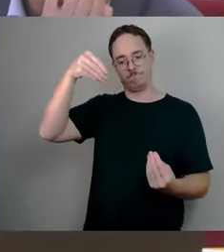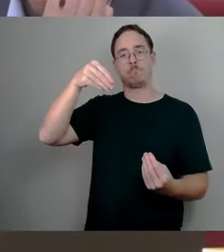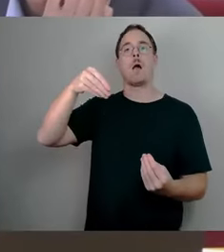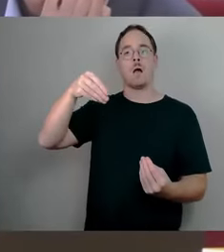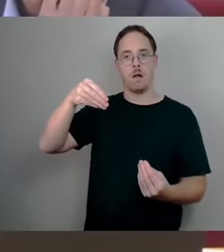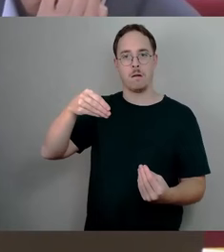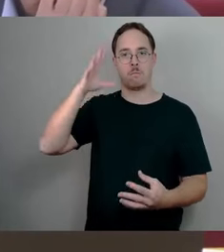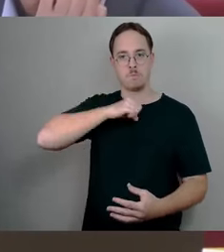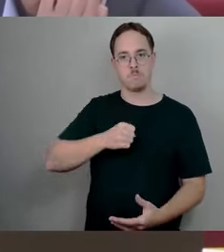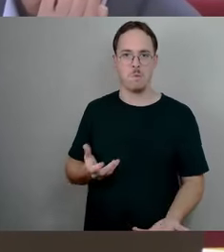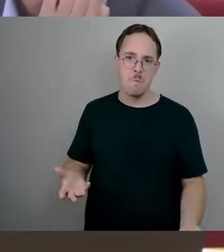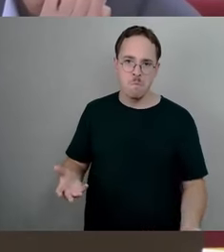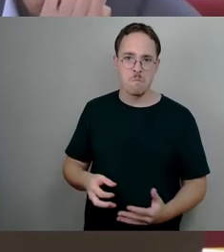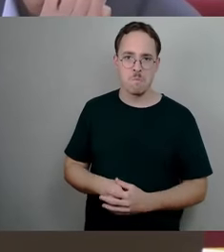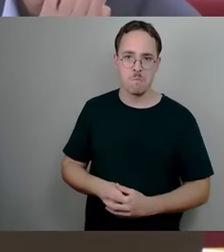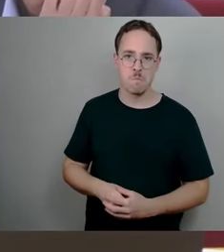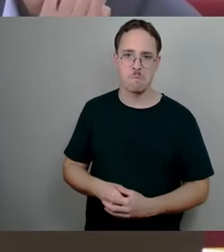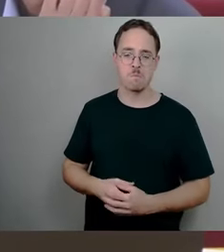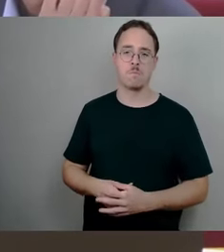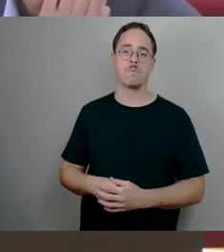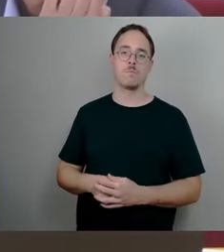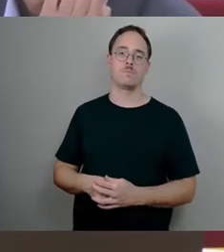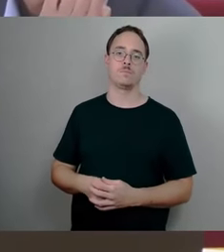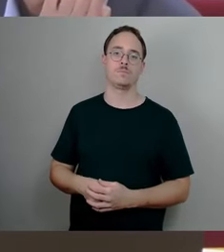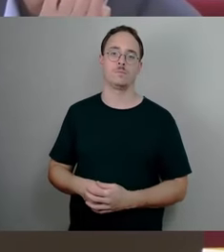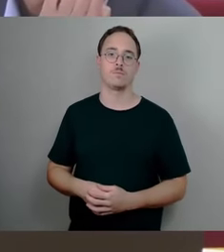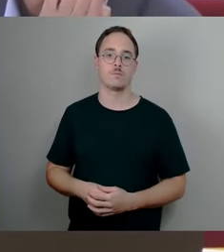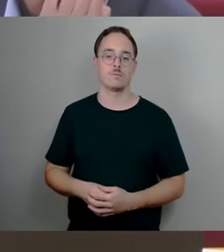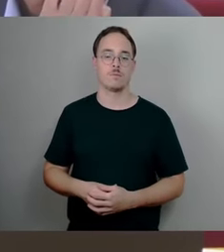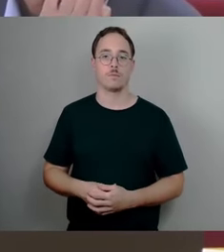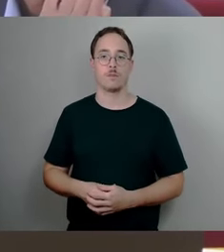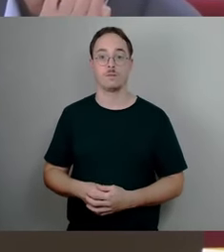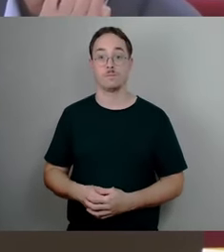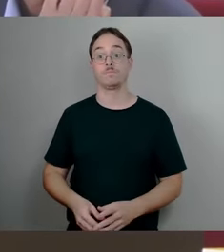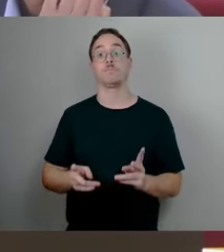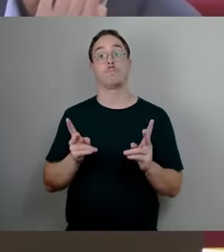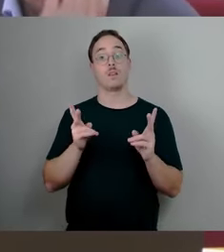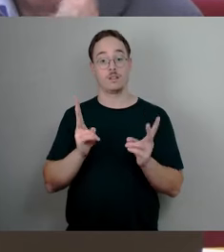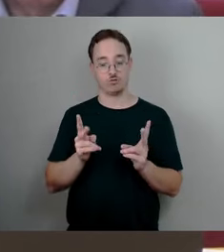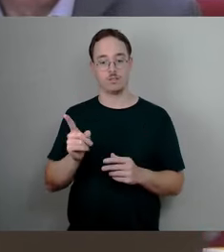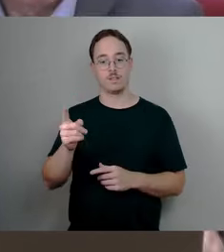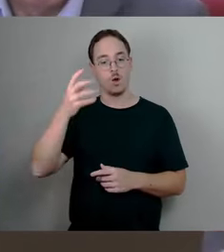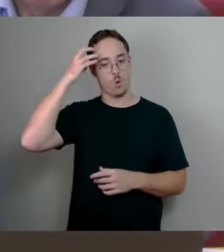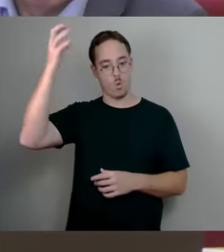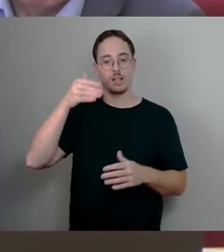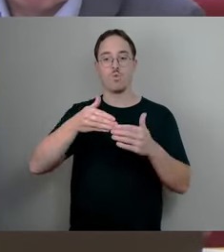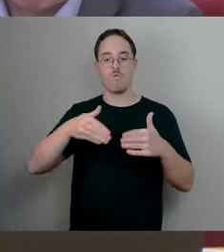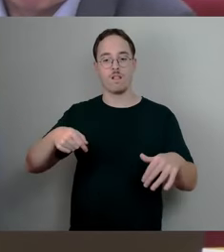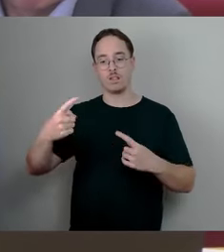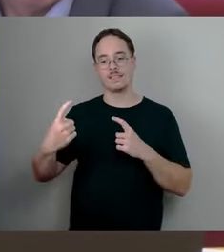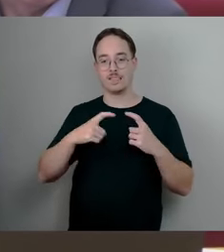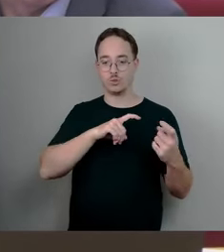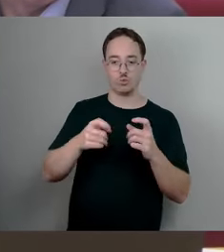Also, richtig ist, dass die Diskussion zum Königsufer schon sehr lange läuft und auch die Vision,